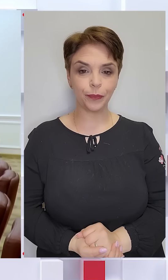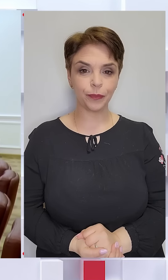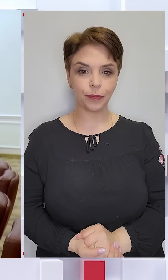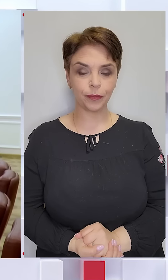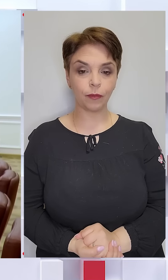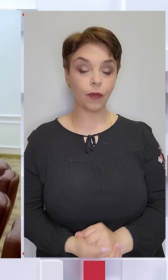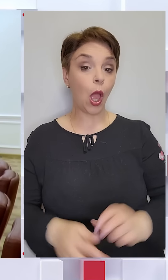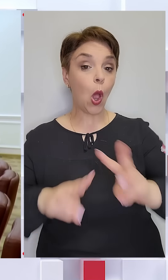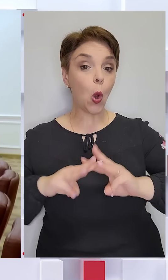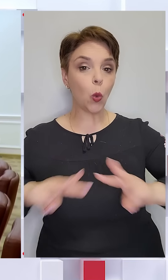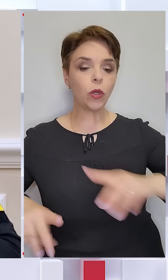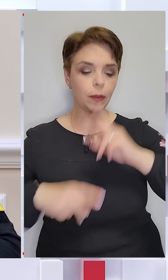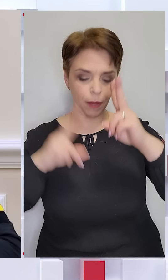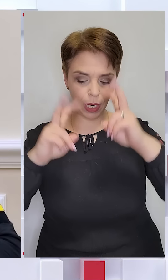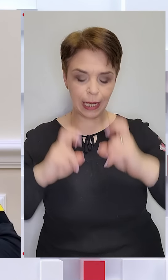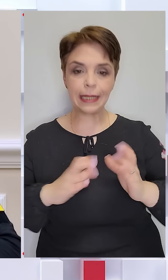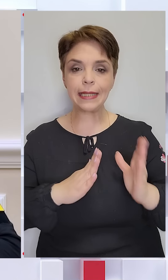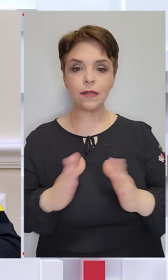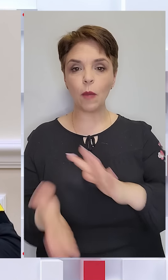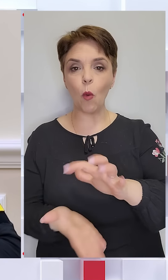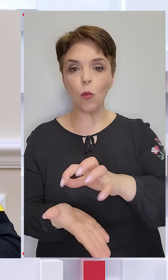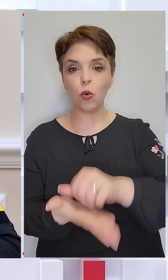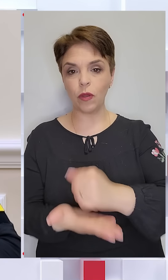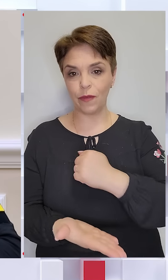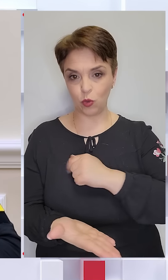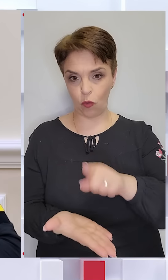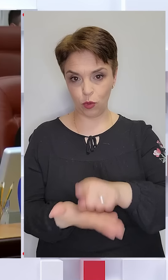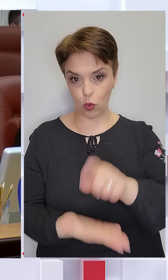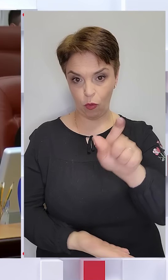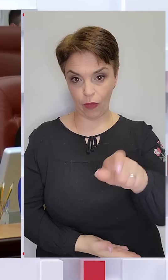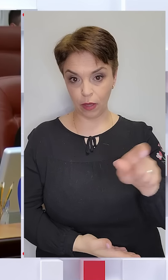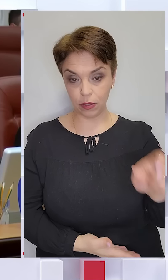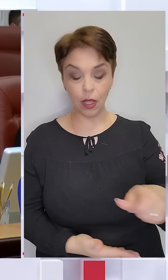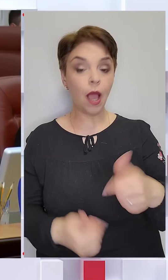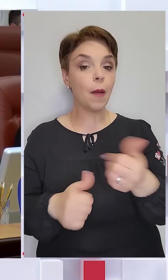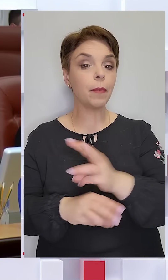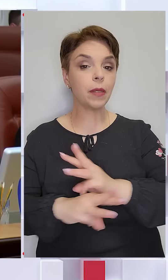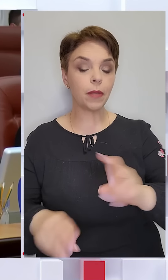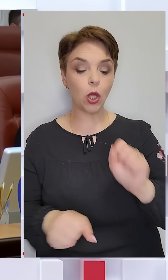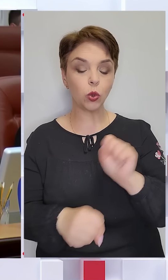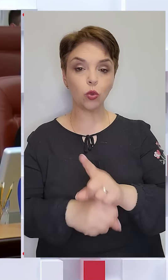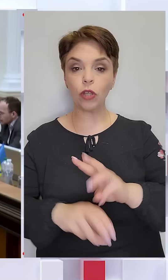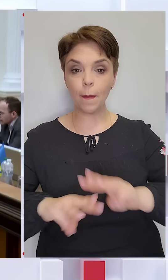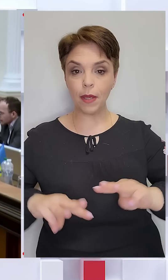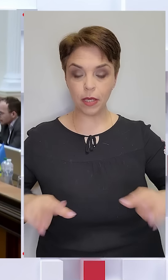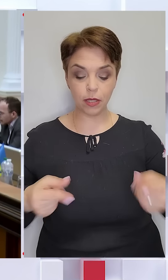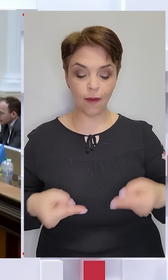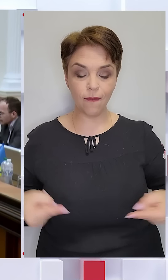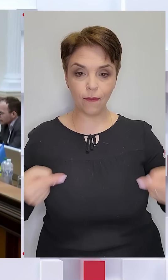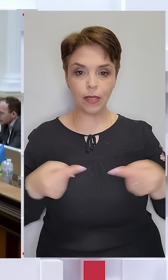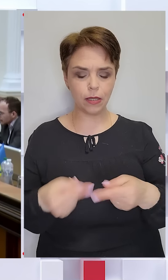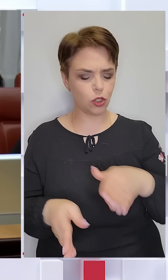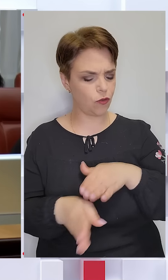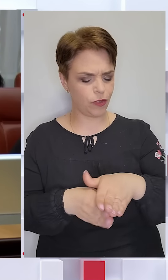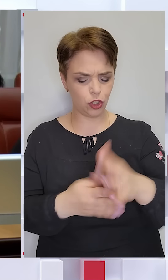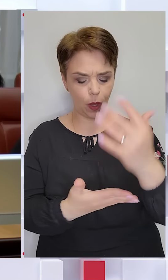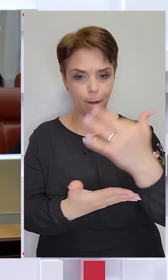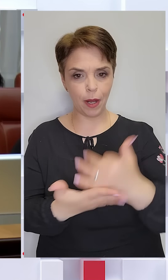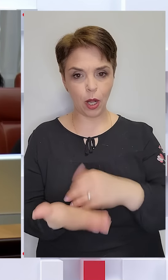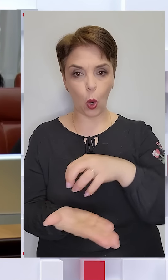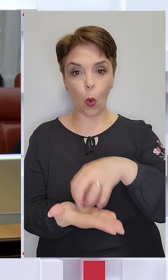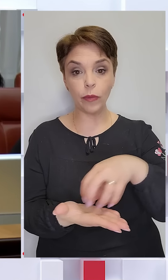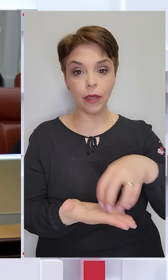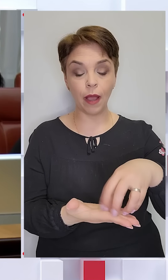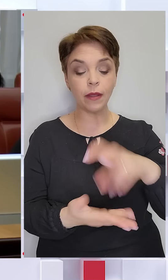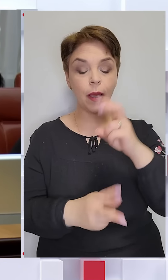Уряд перегляне систему бронювання військовозобов'язаних. Прем'єр Шмигаль доручив міністрам визначити вичерпний перелік об